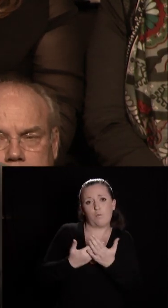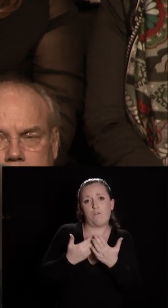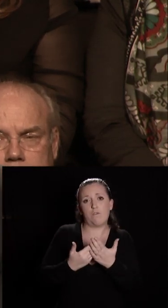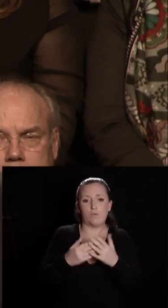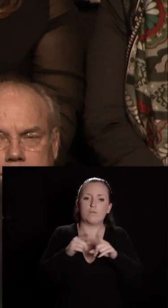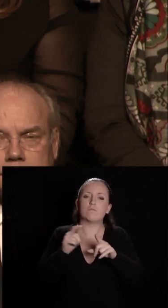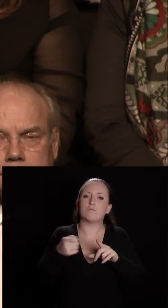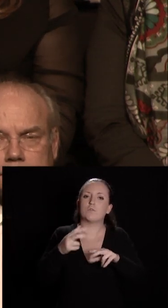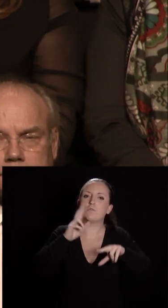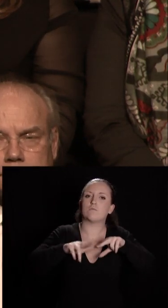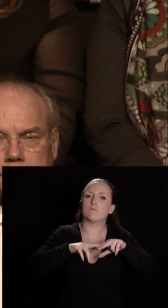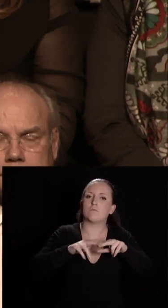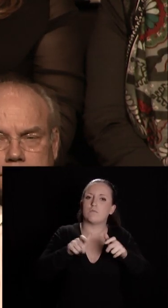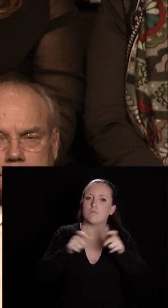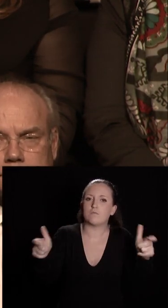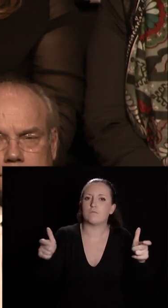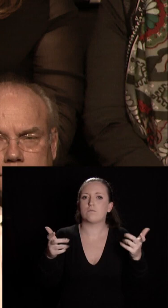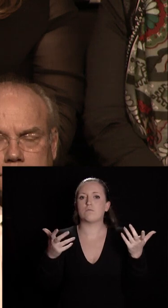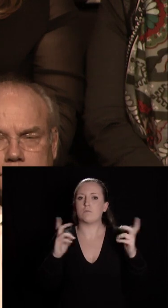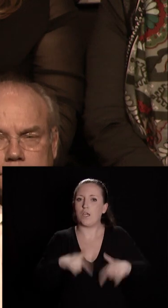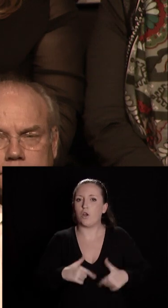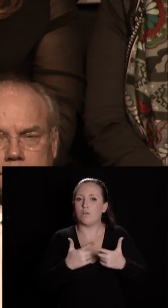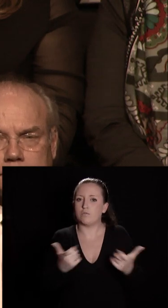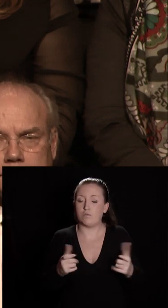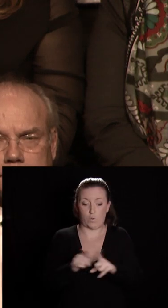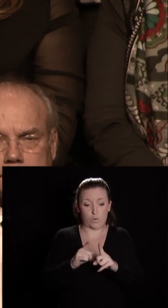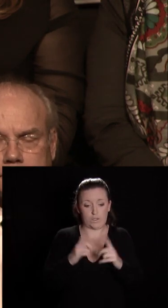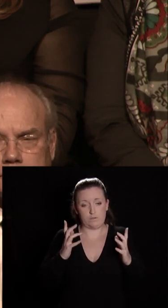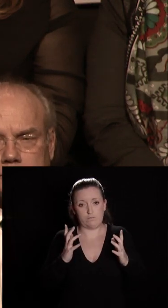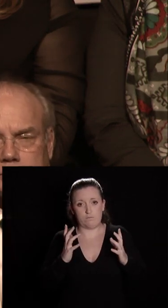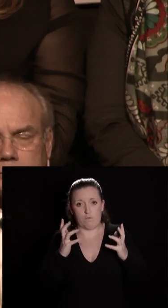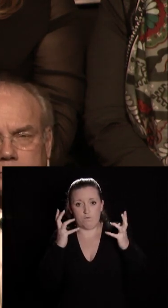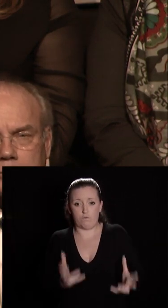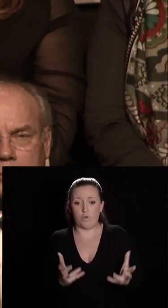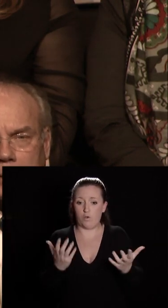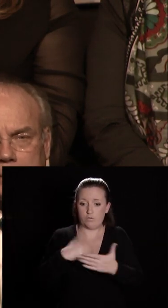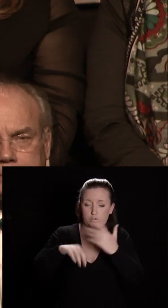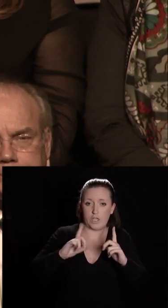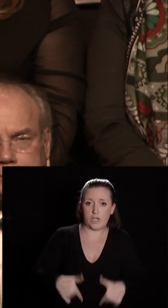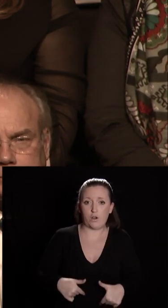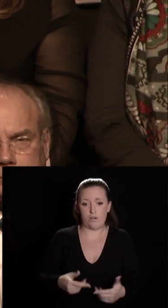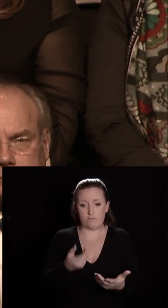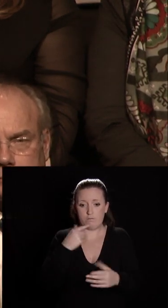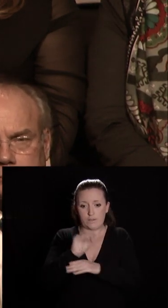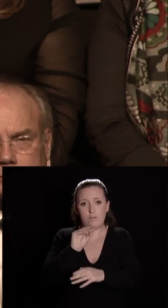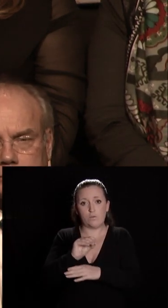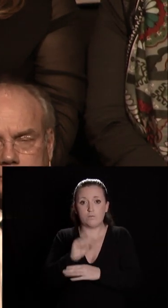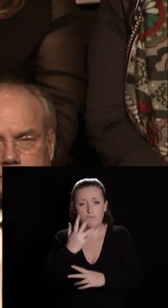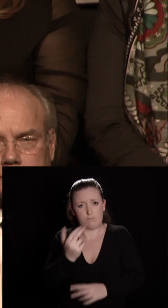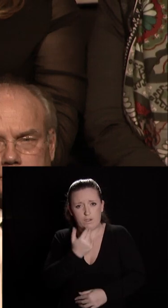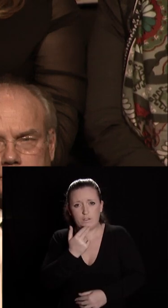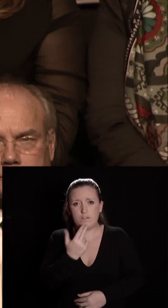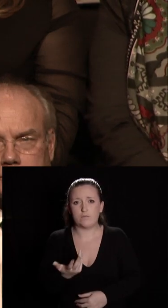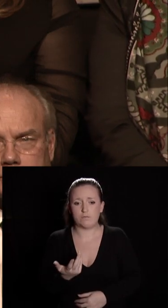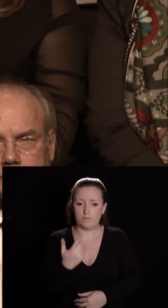entretenir notre patrimoine scolaire. On atteste notre volonté à l'école d'offrir aux enfants une alimentation de qualité avec une